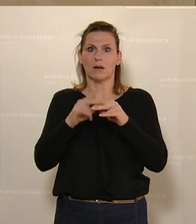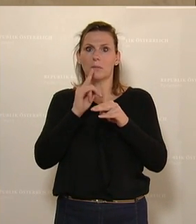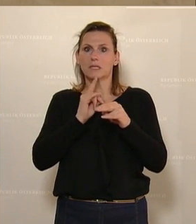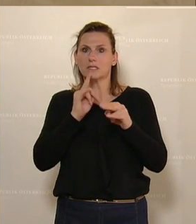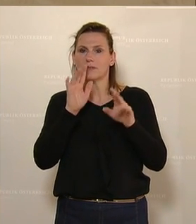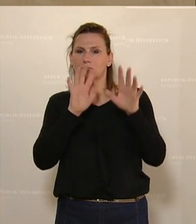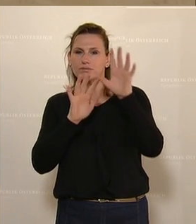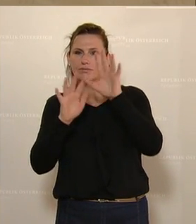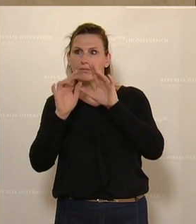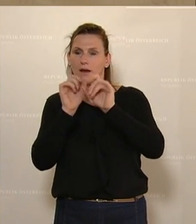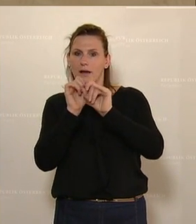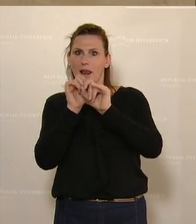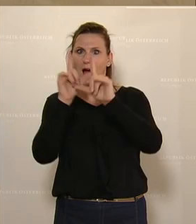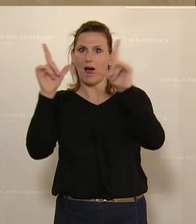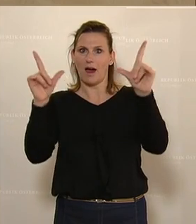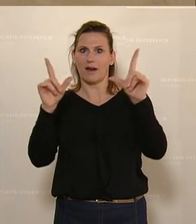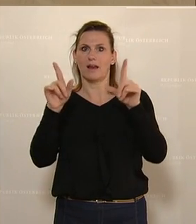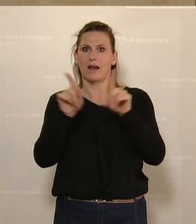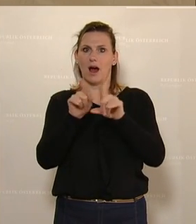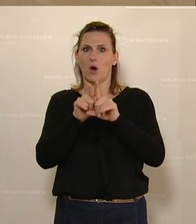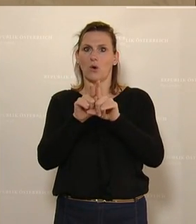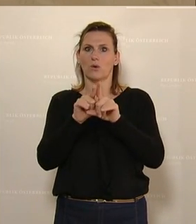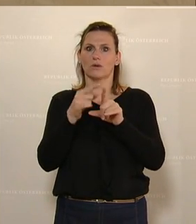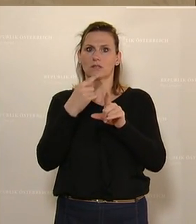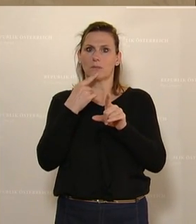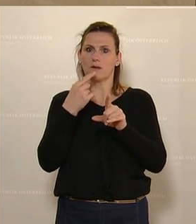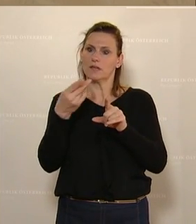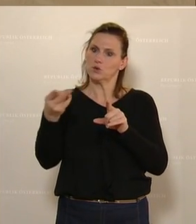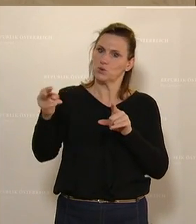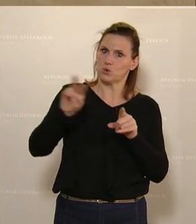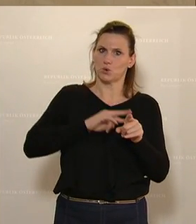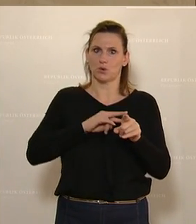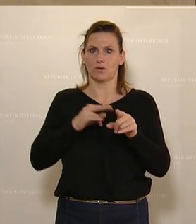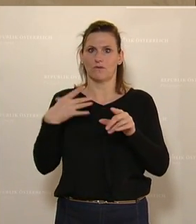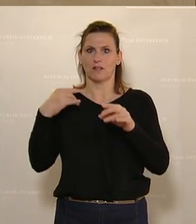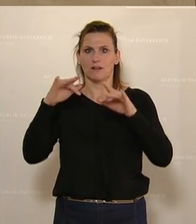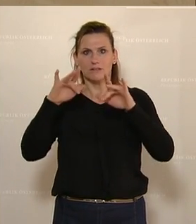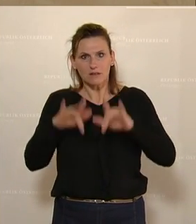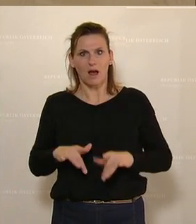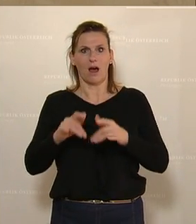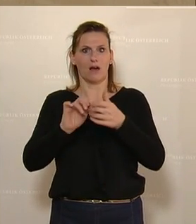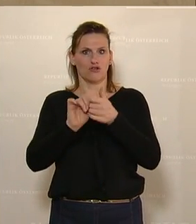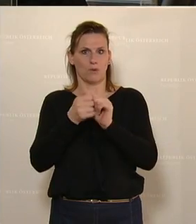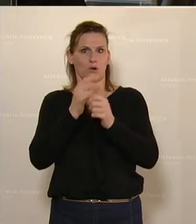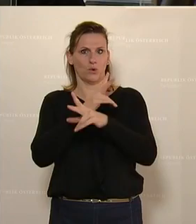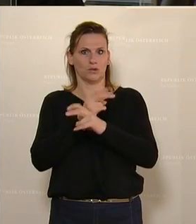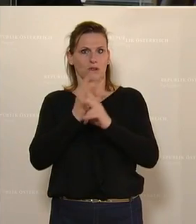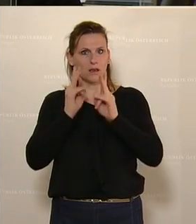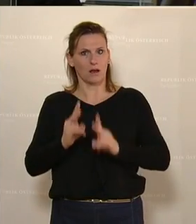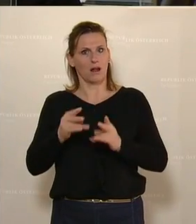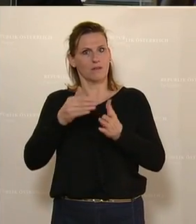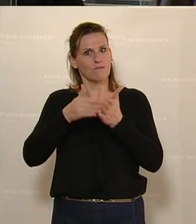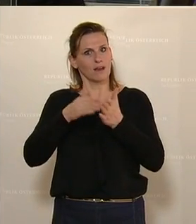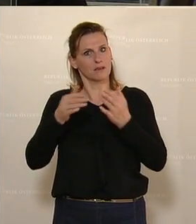lichtet, hier mit einem tatsächlichen Comeback-Konzept für den österreichischen Sport aufwarten können. So ist das ja